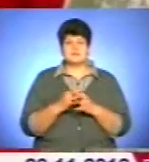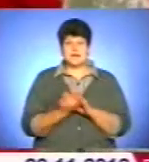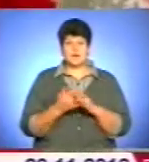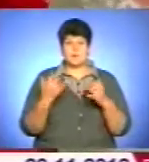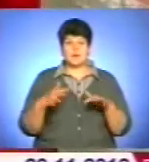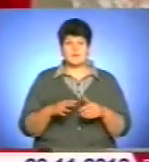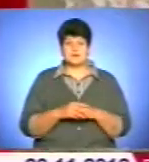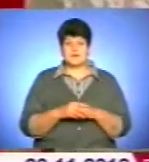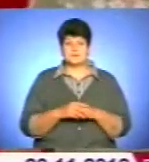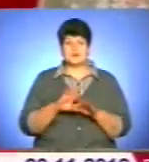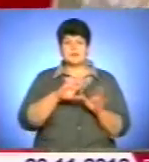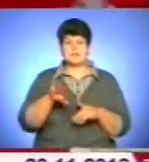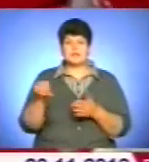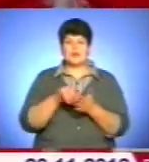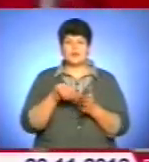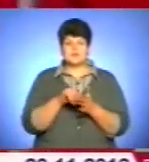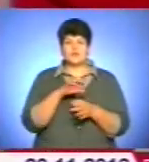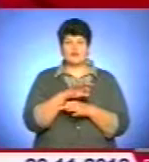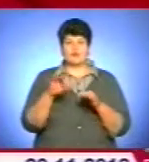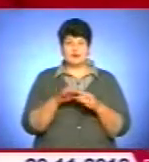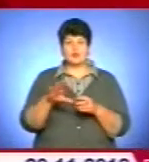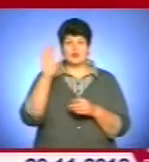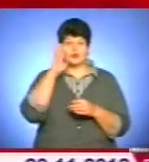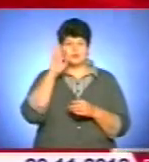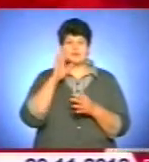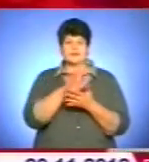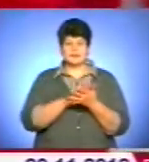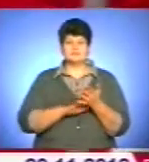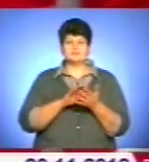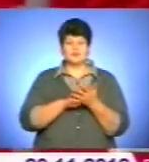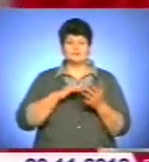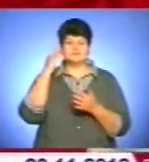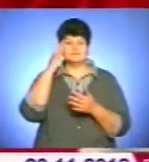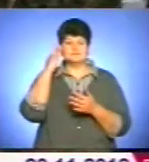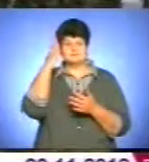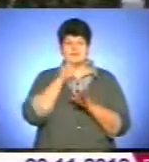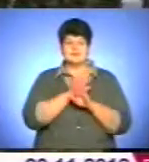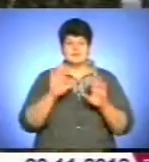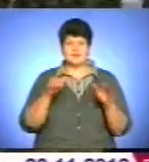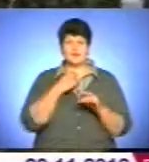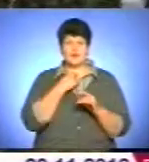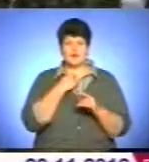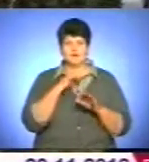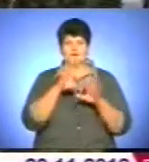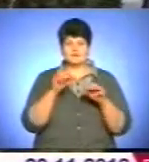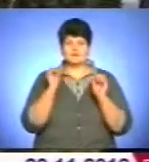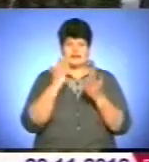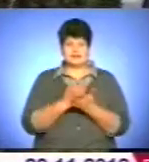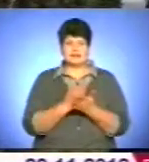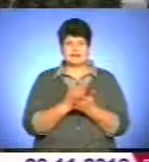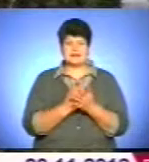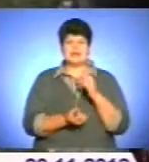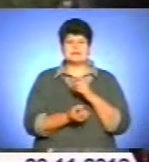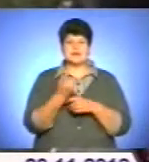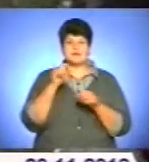Після участі у проєкті хлопець не розлучився зі своєю мрією співати. Голос та усі дані для цього у Ромчика є. А чи з